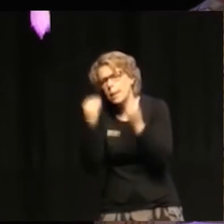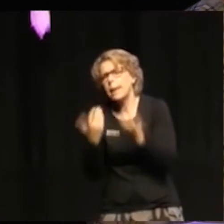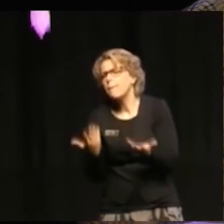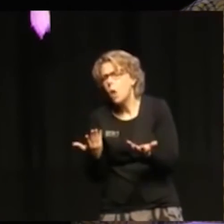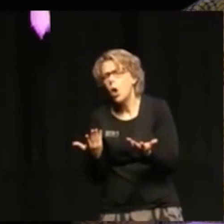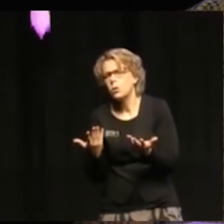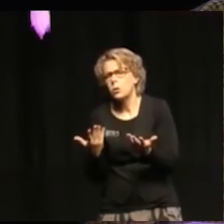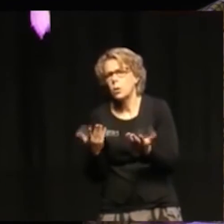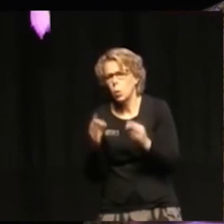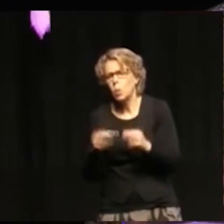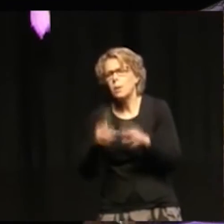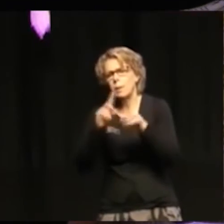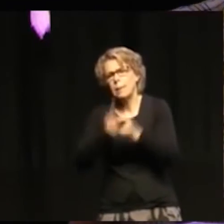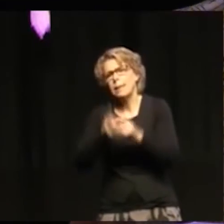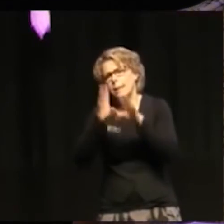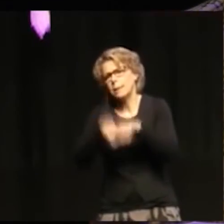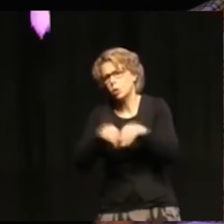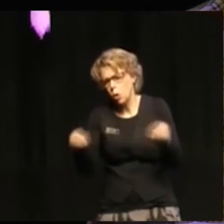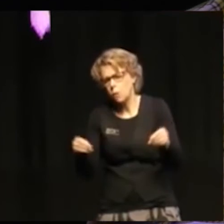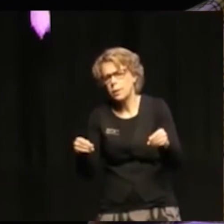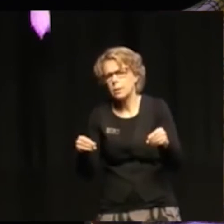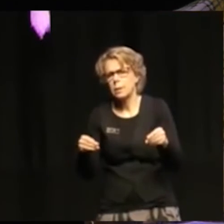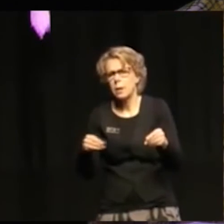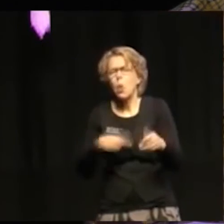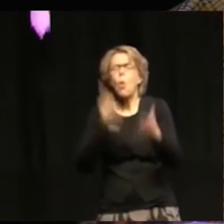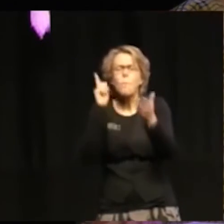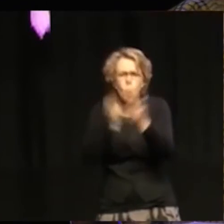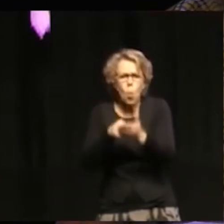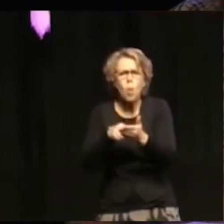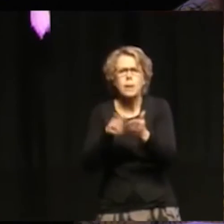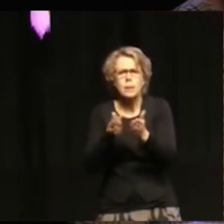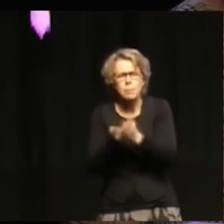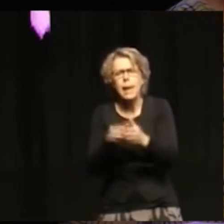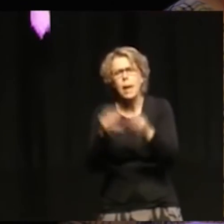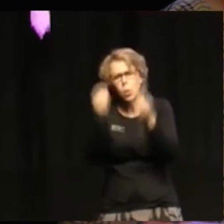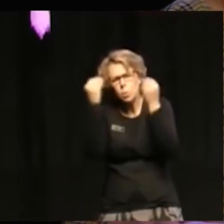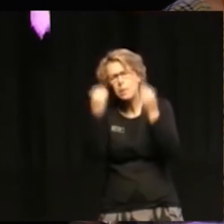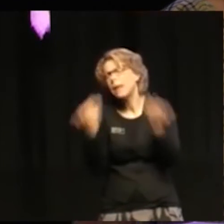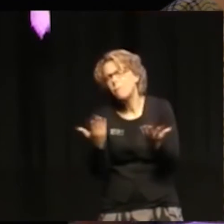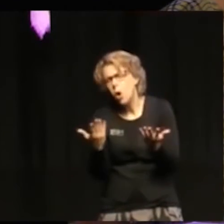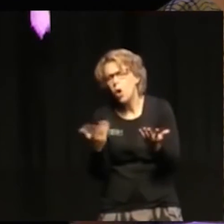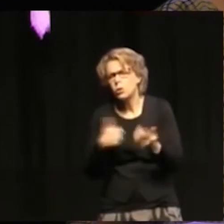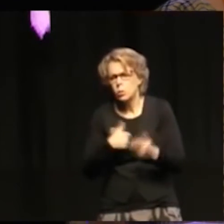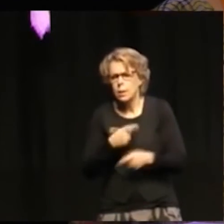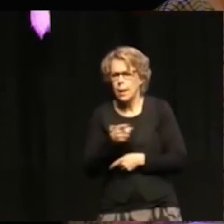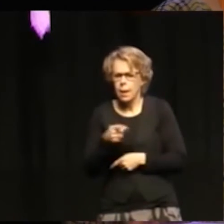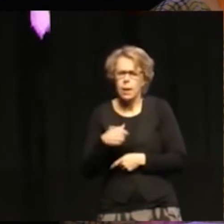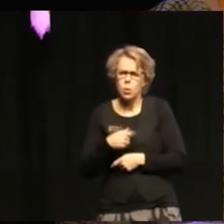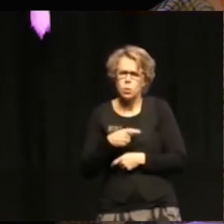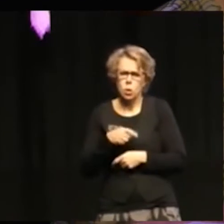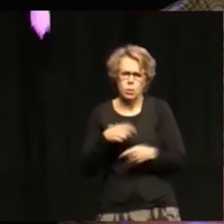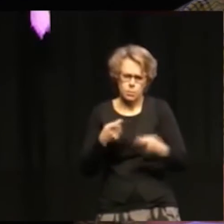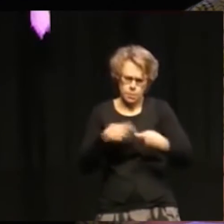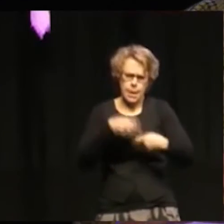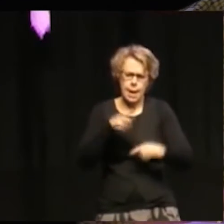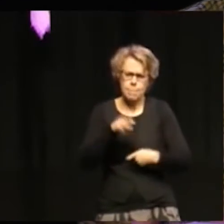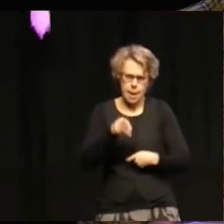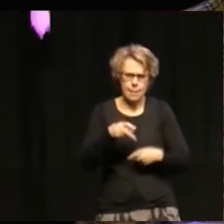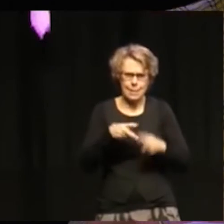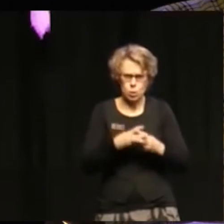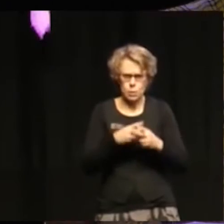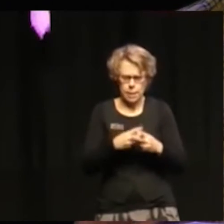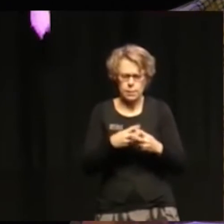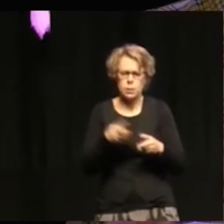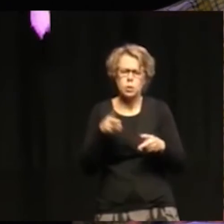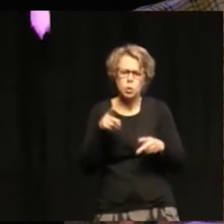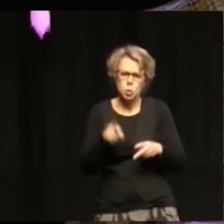outcome? What about the purpose of education that is also enshrined in human rights instruments? So that's